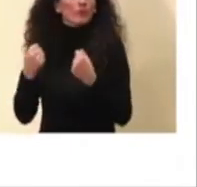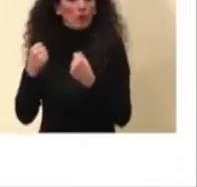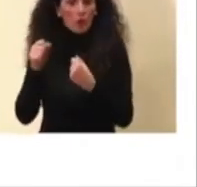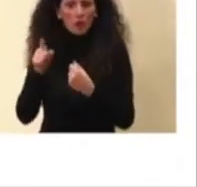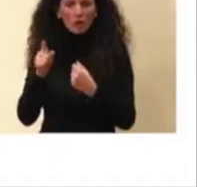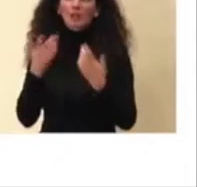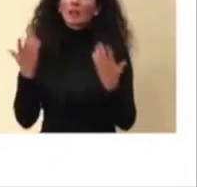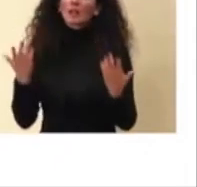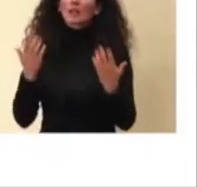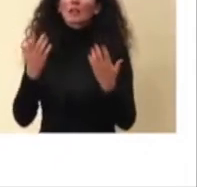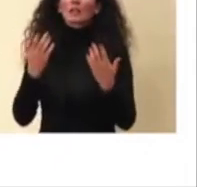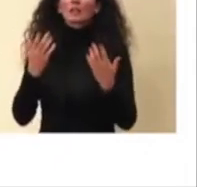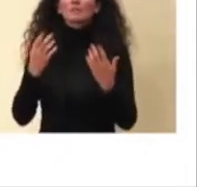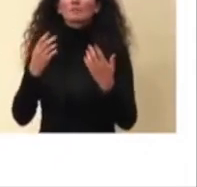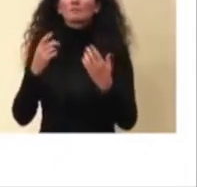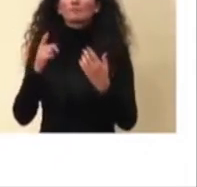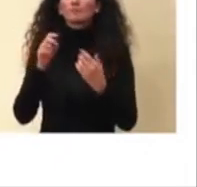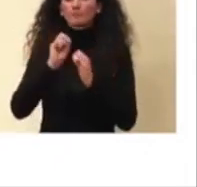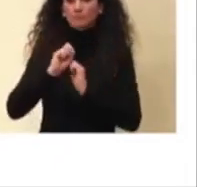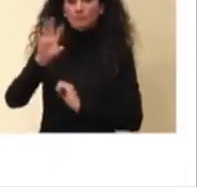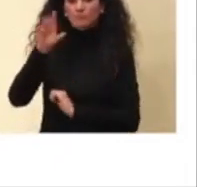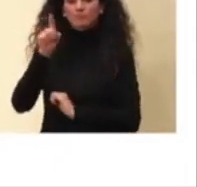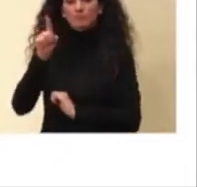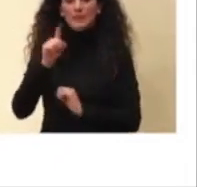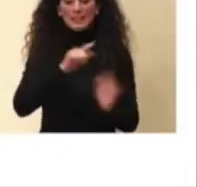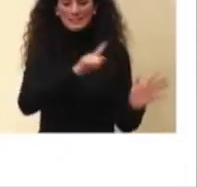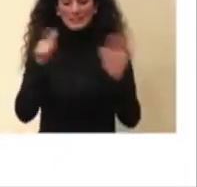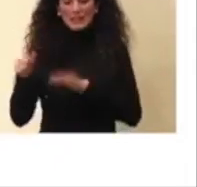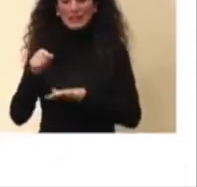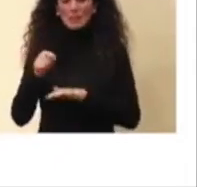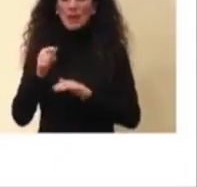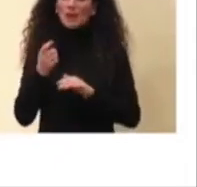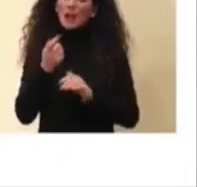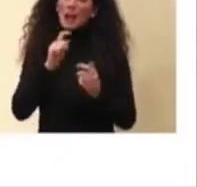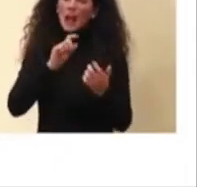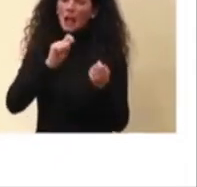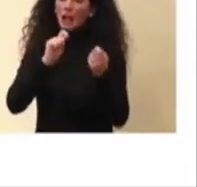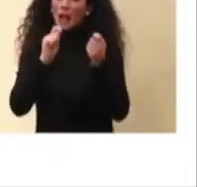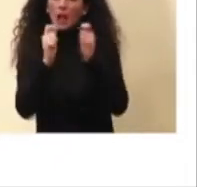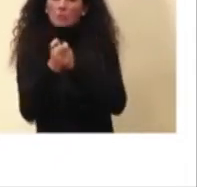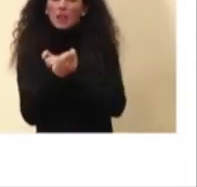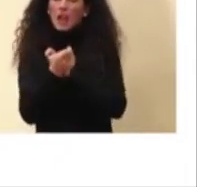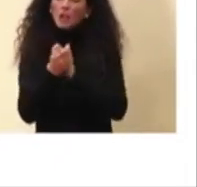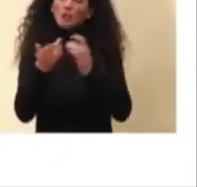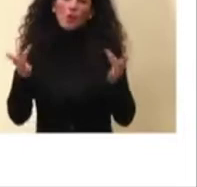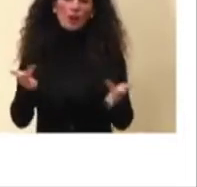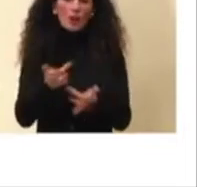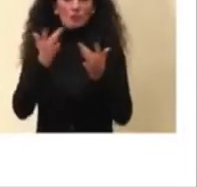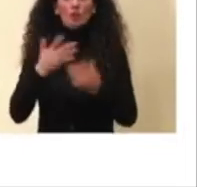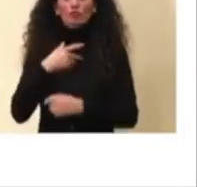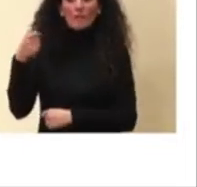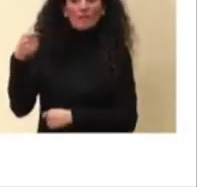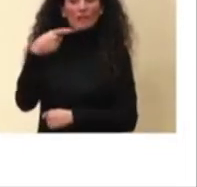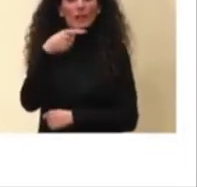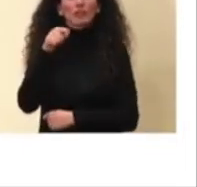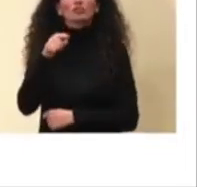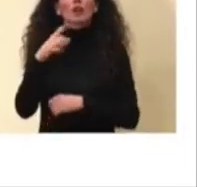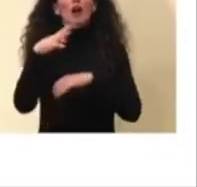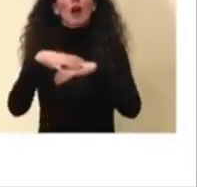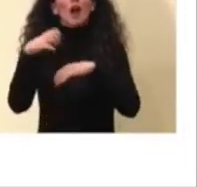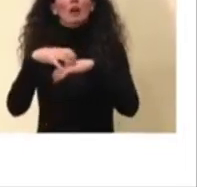nell'arco di questa settimana è leggermente mutato e quindi le frecce che vedete arancione cominciano ad